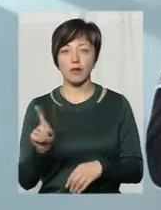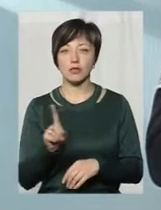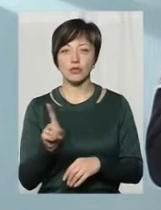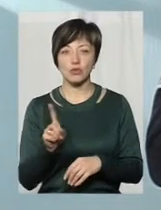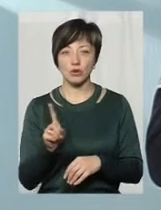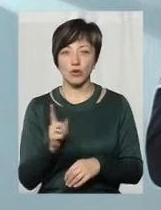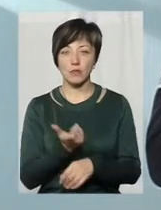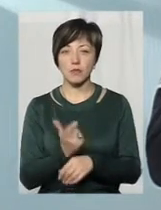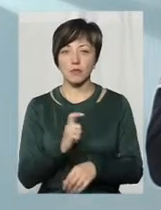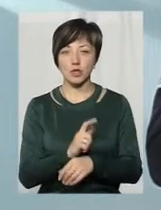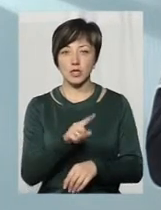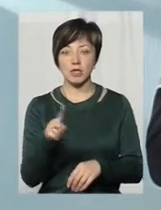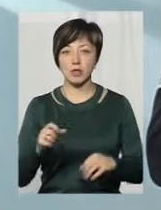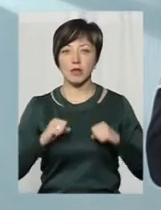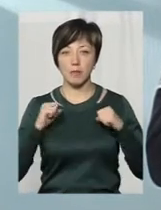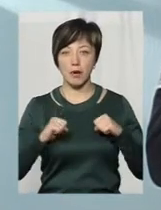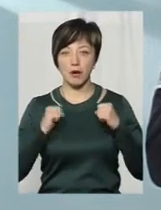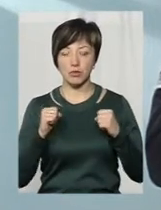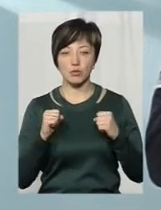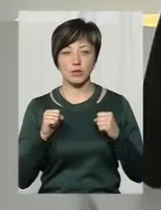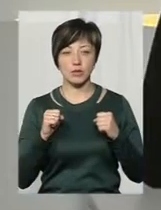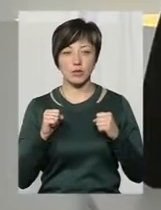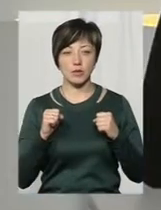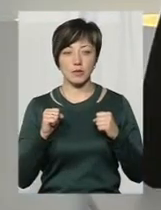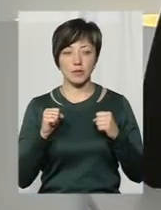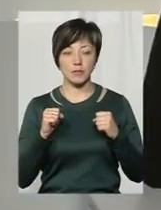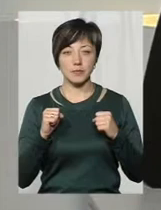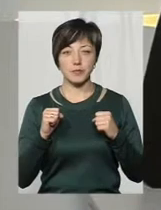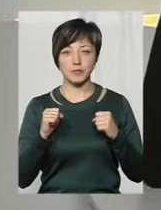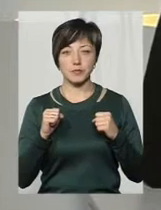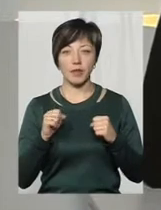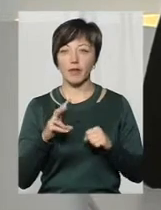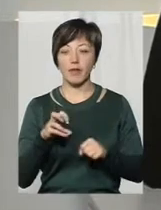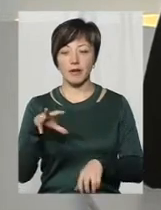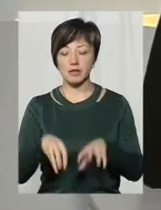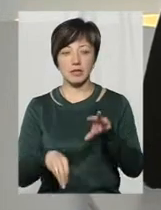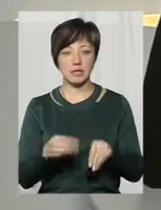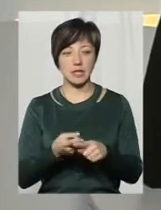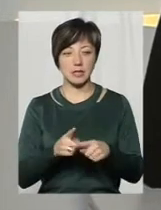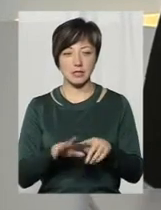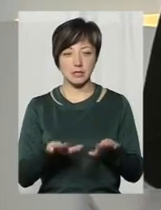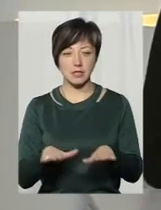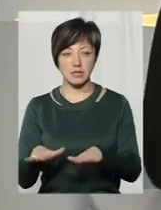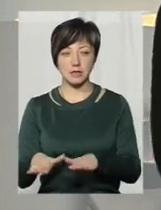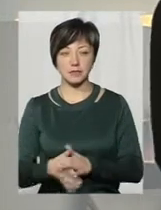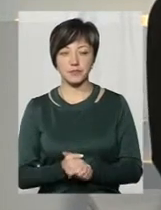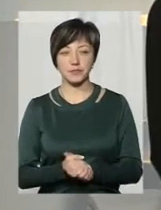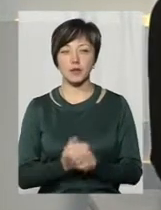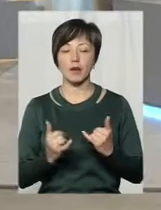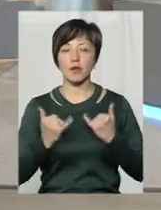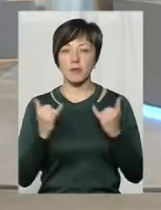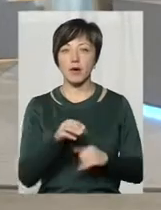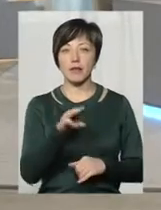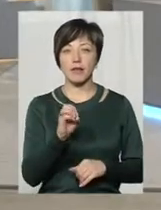більшість з них намагаються обійти, не селитися на цій місцині. Пані Тетяна, в